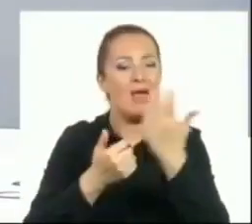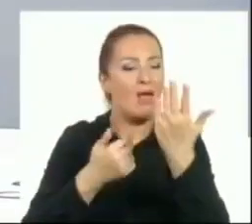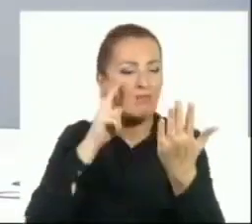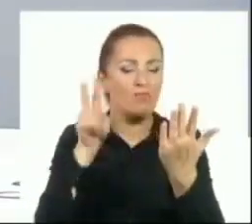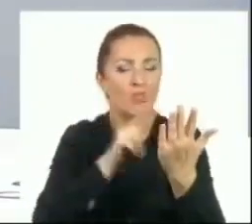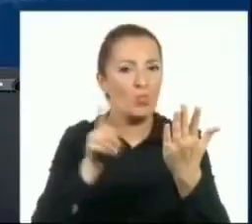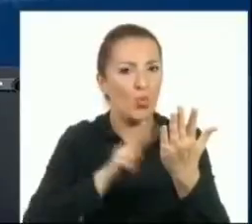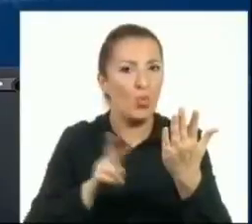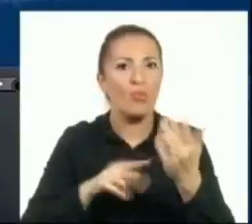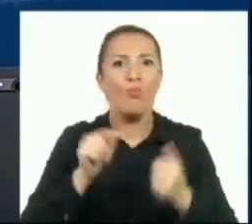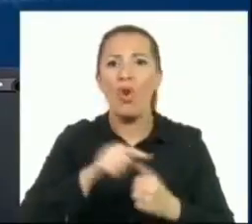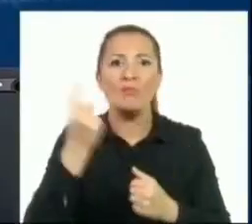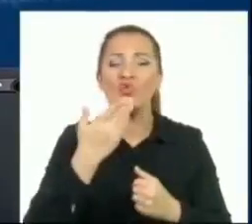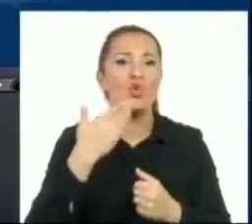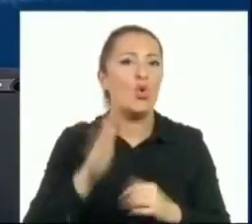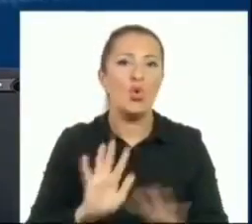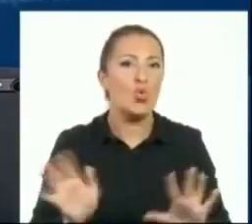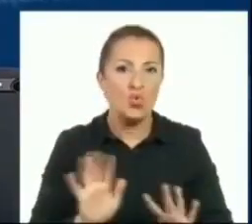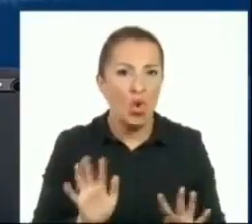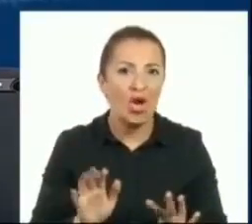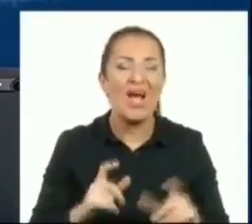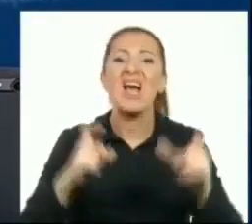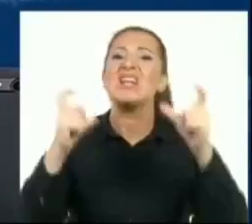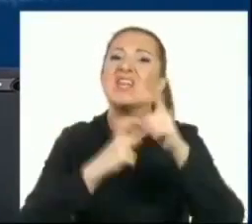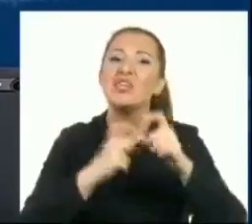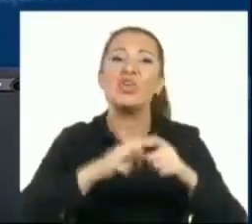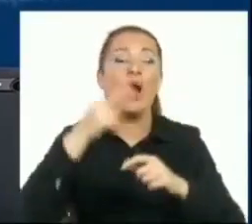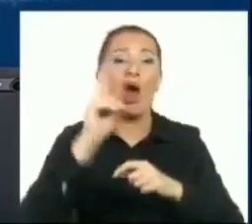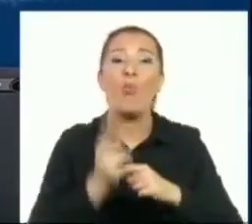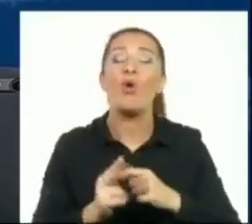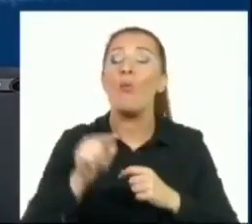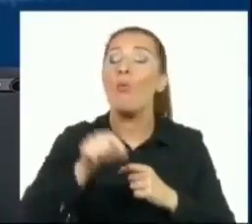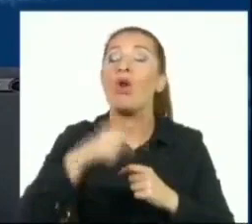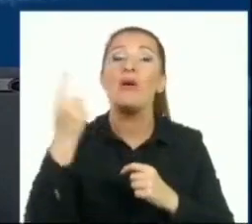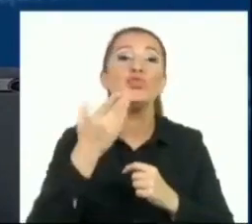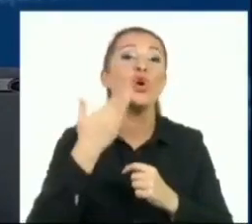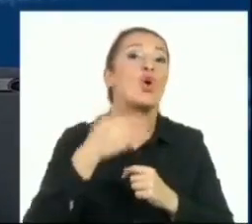Ama öyle bir şey yok. Sayıştay raporunda öyle bir rakam yok.